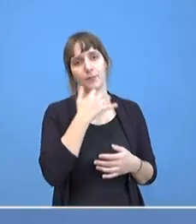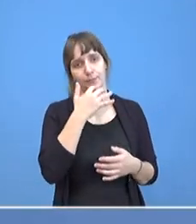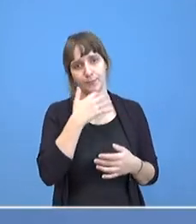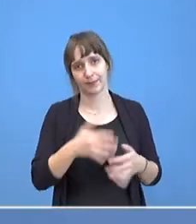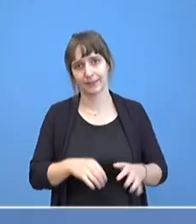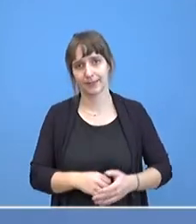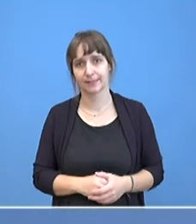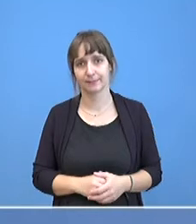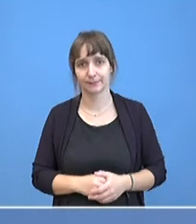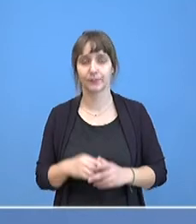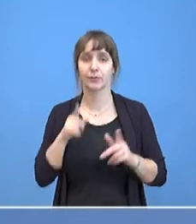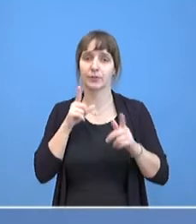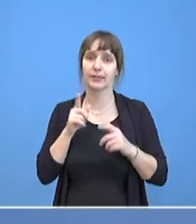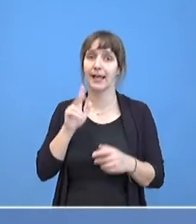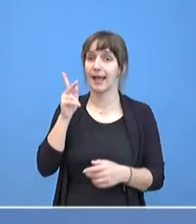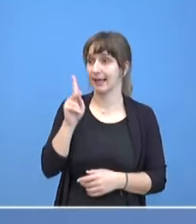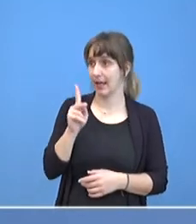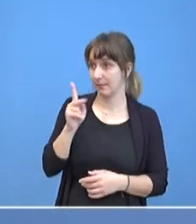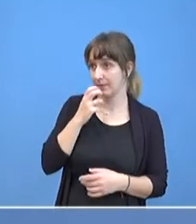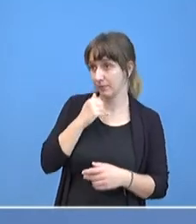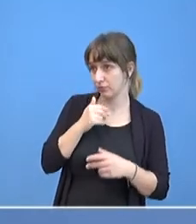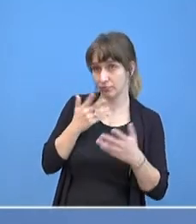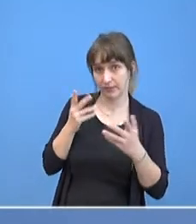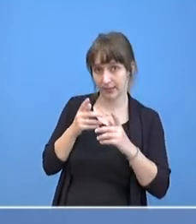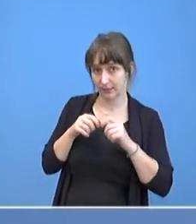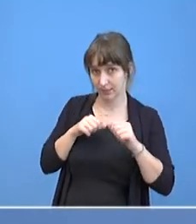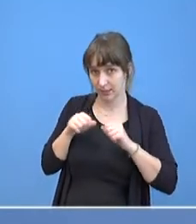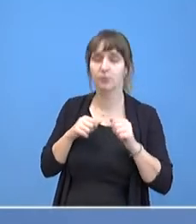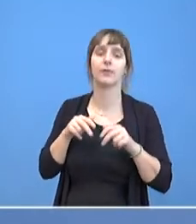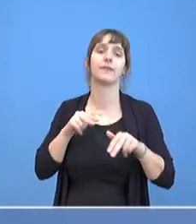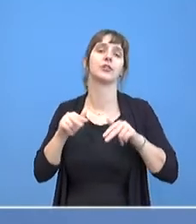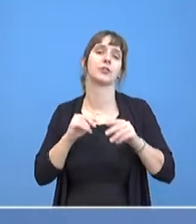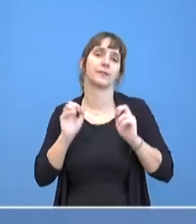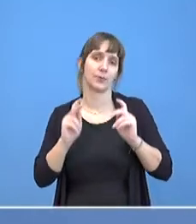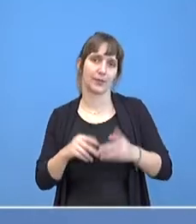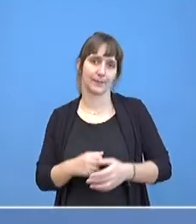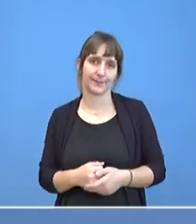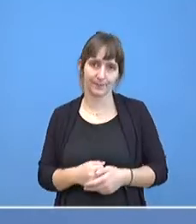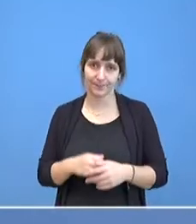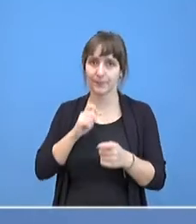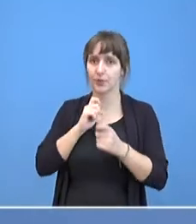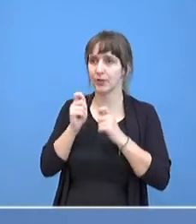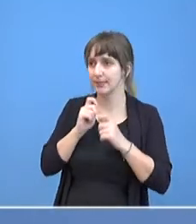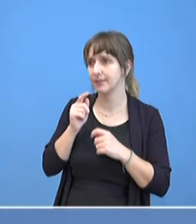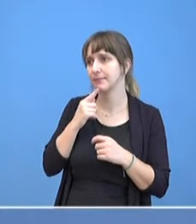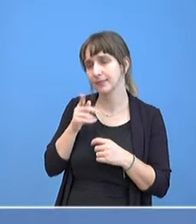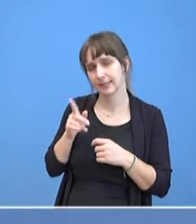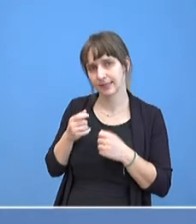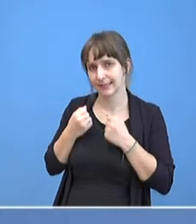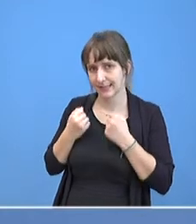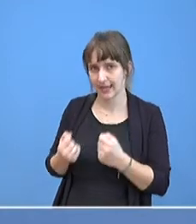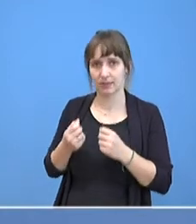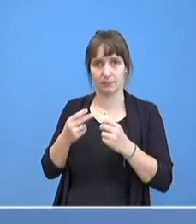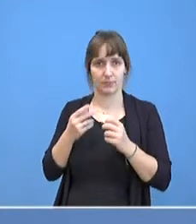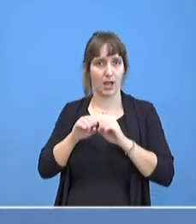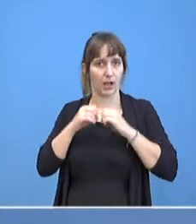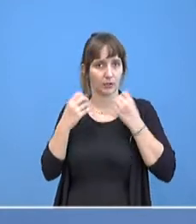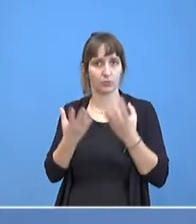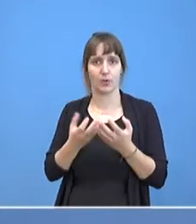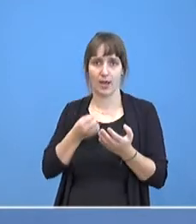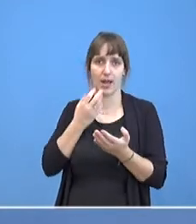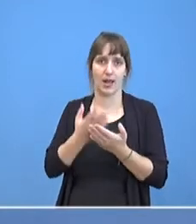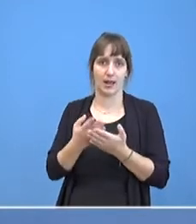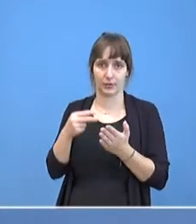Herr Krämer eher zum Wirtschaftsministerium. Okay, dann bitte. Also nur nochmal zur Sicherheit. Als Stand aktuell ist auch, dass Herr